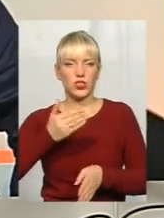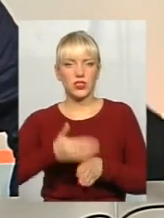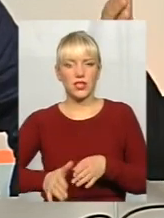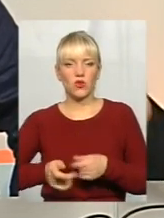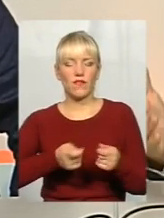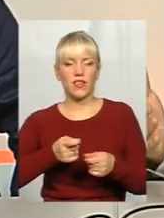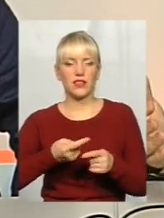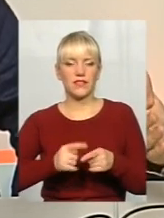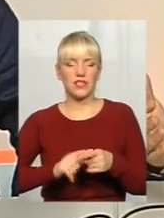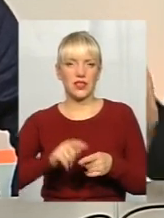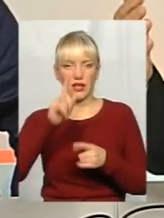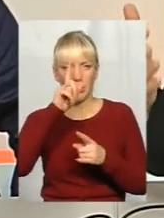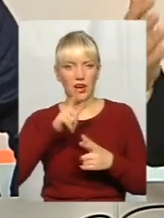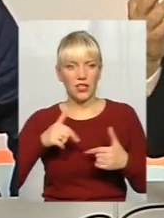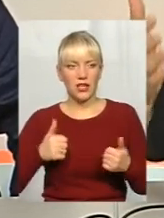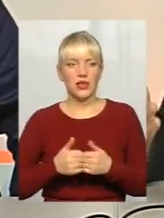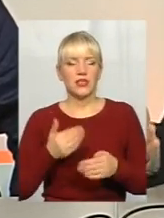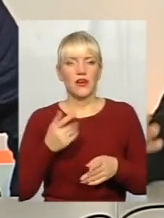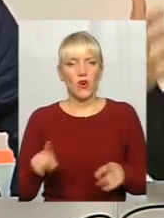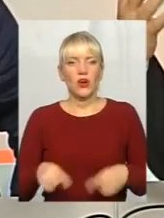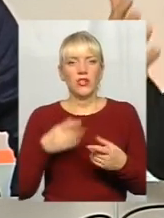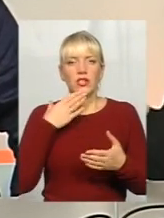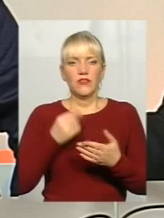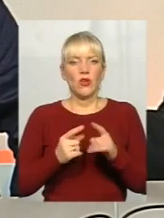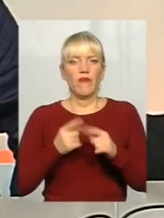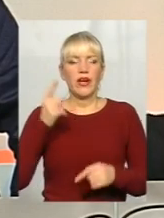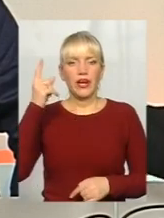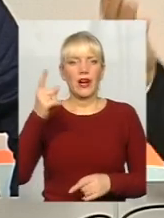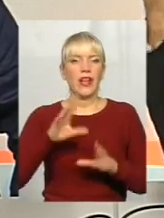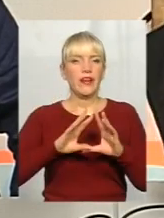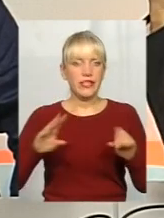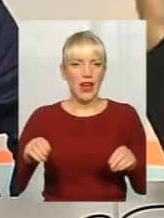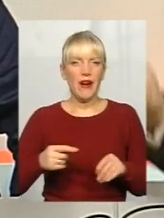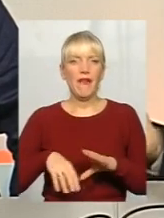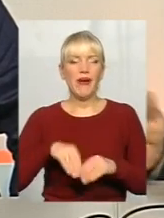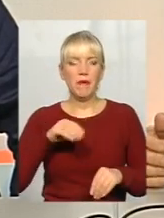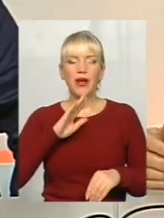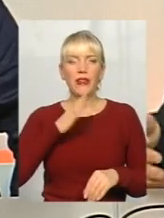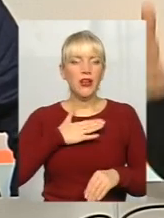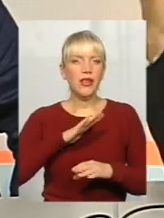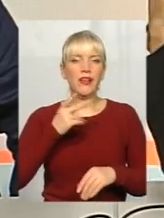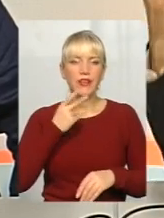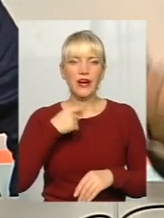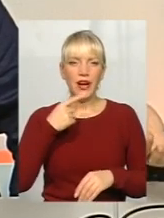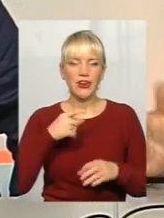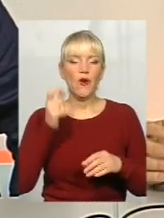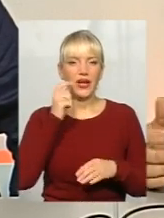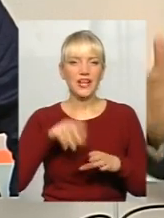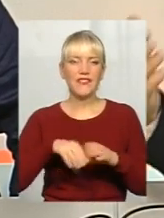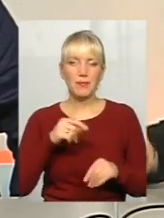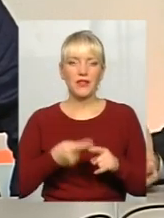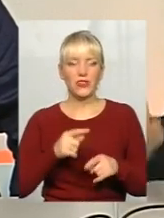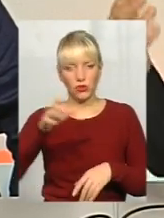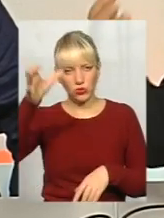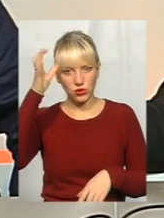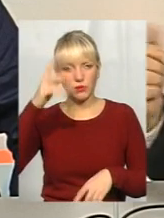влади в цій країні. Створюючи свою вертикаль, значить і все. Виборець, ми завжди кажемо, український виборець, він розумний,